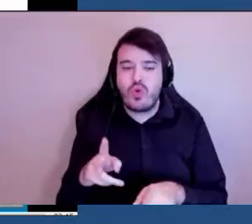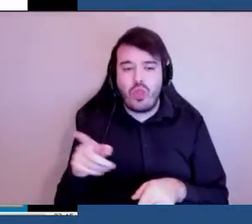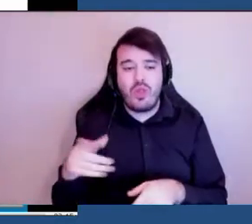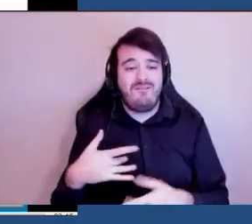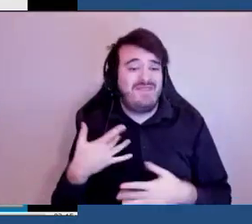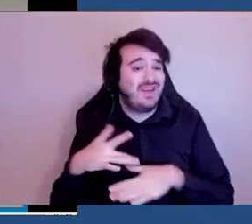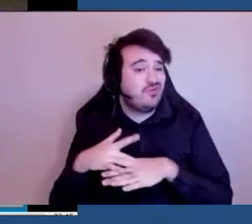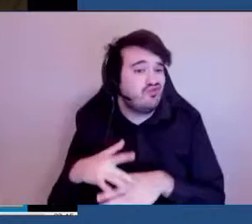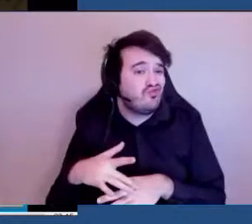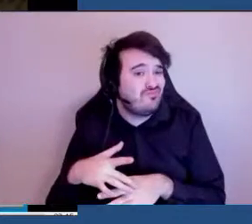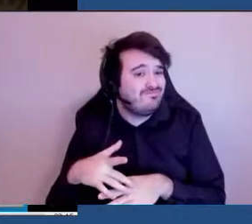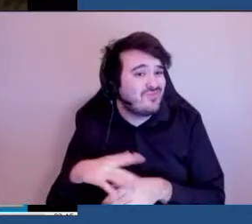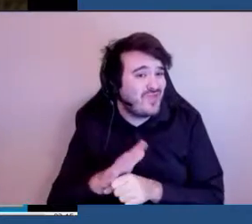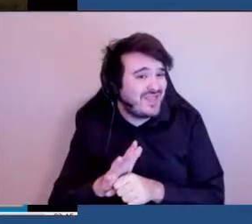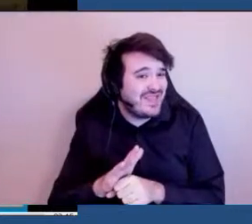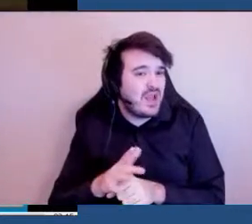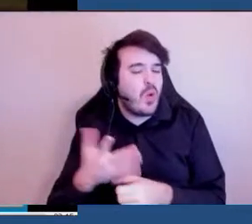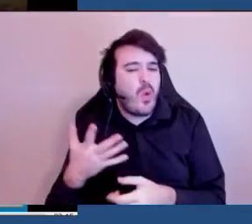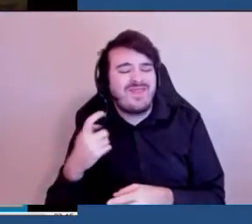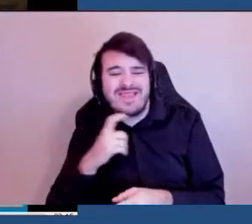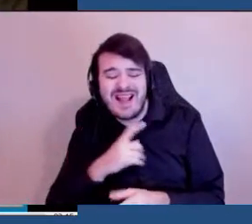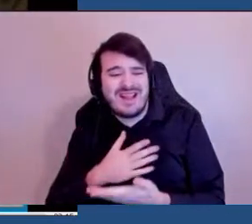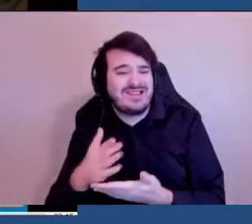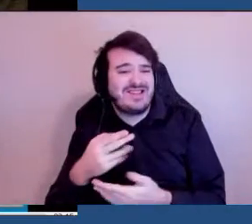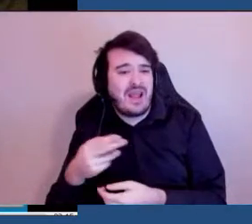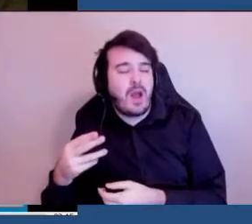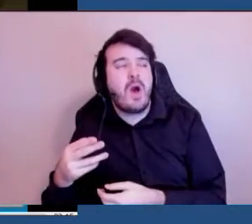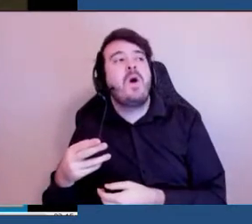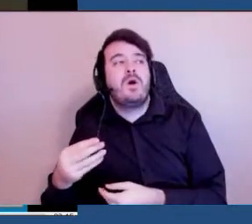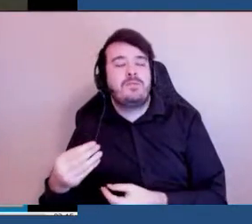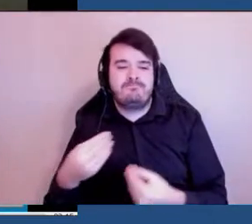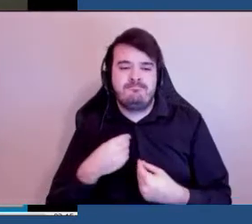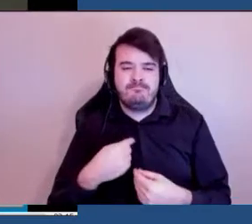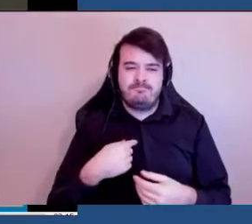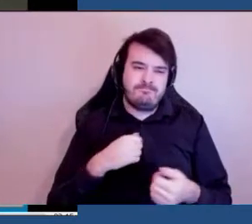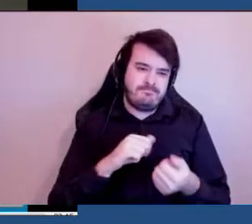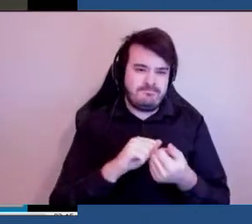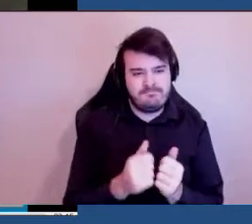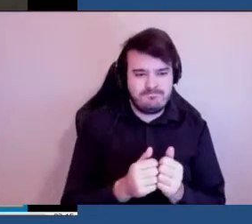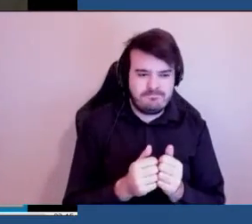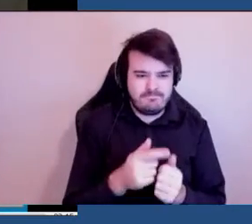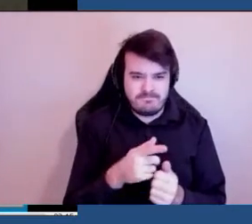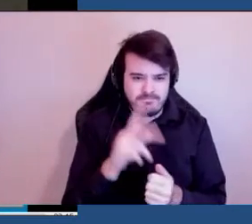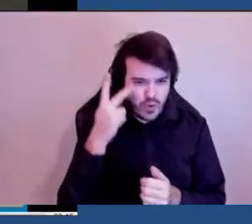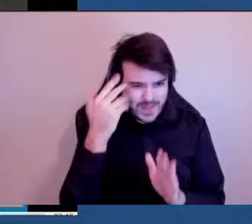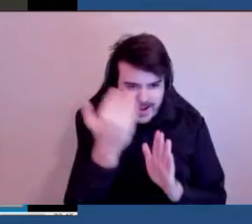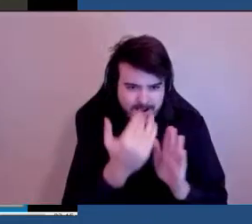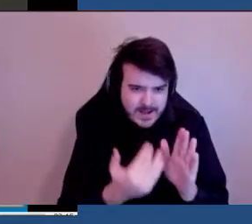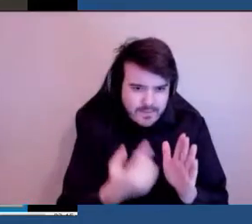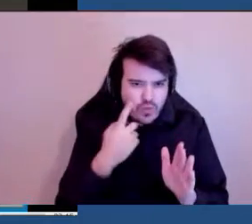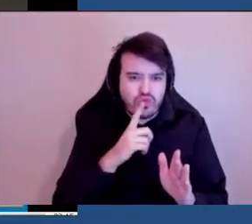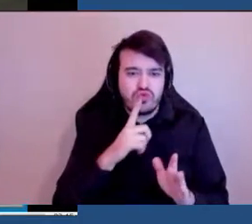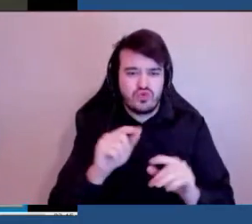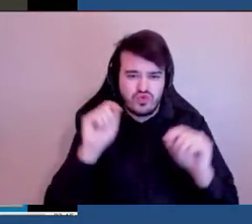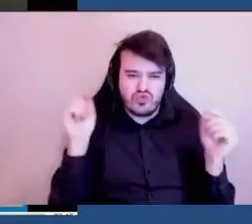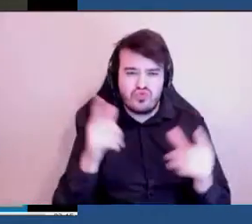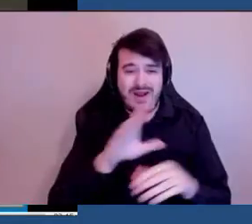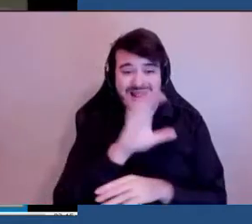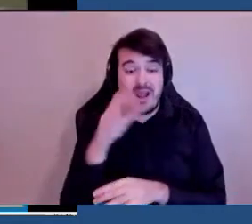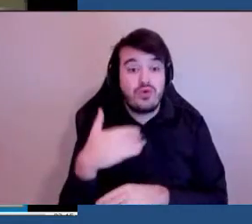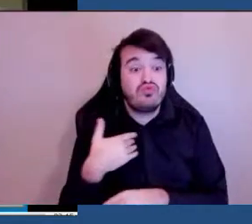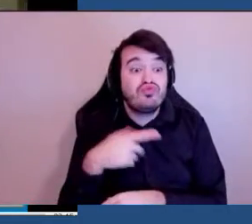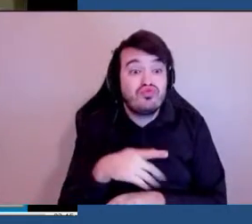vécu et cela nous aide à façonner nos politiques et s'assurer que tous les Canadiens, surtout ceux qui ont des handicaps, soient